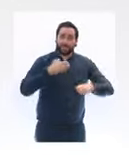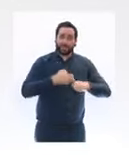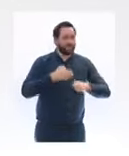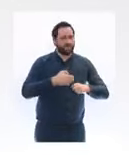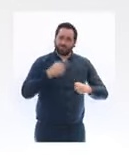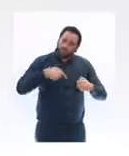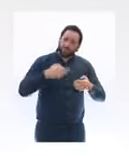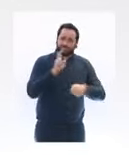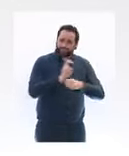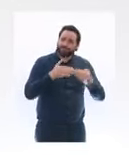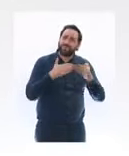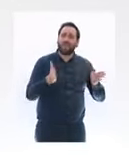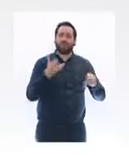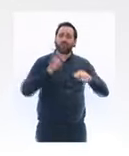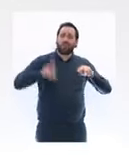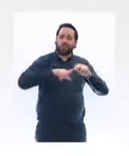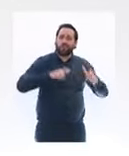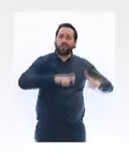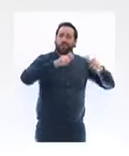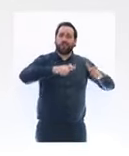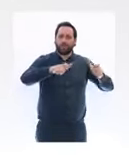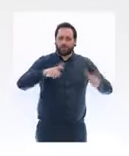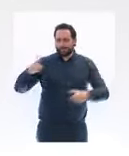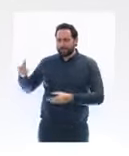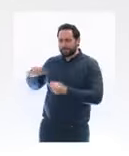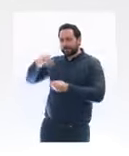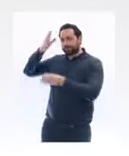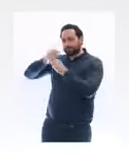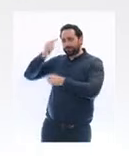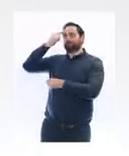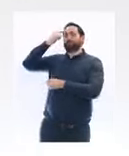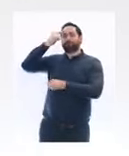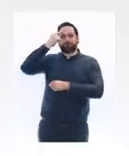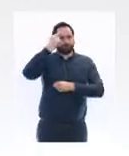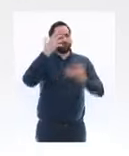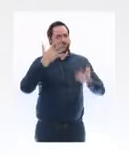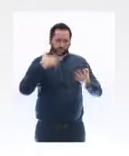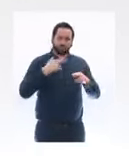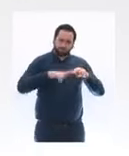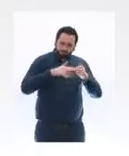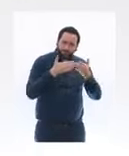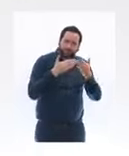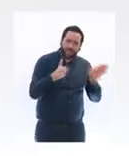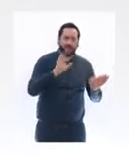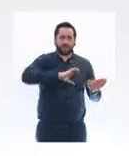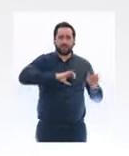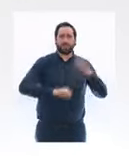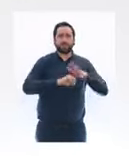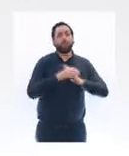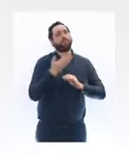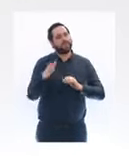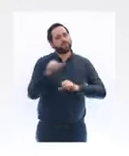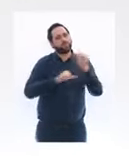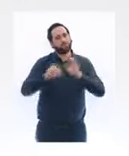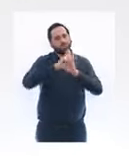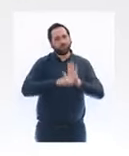passé au printemps. Les protocoles de sécurité sanitaire doivent être appliqués. Comme l'a indiqué le Premier ministre, tous les magasins de